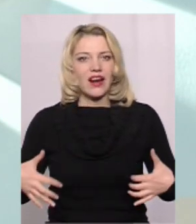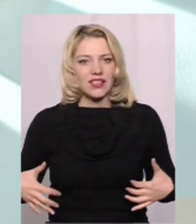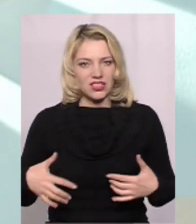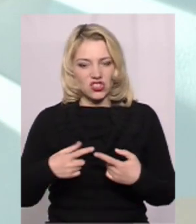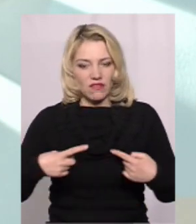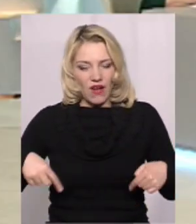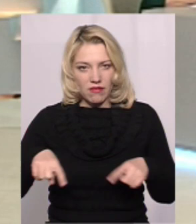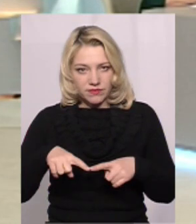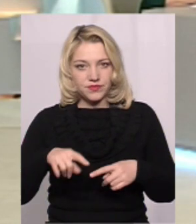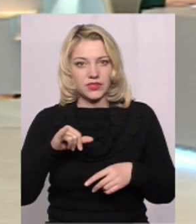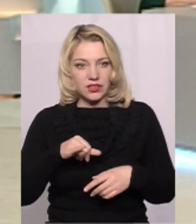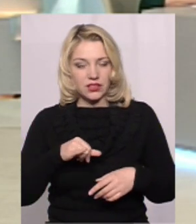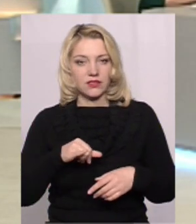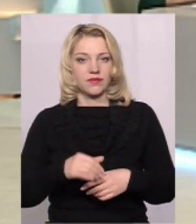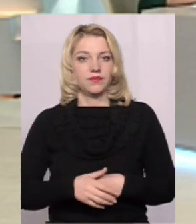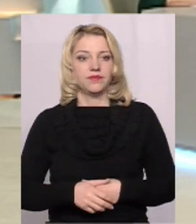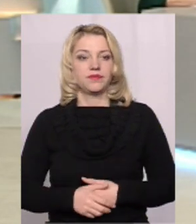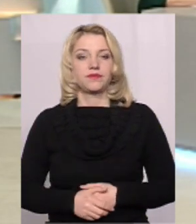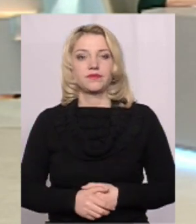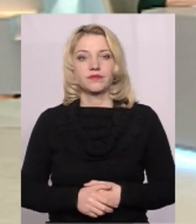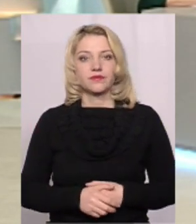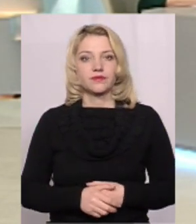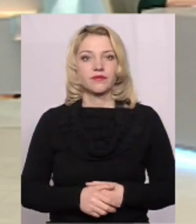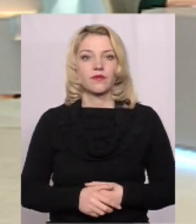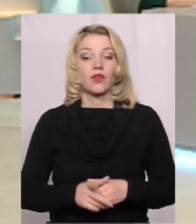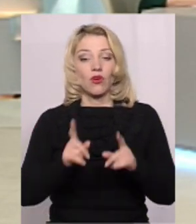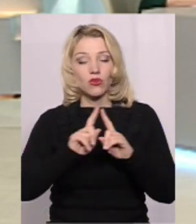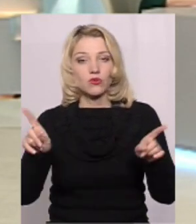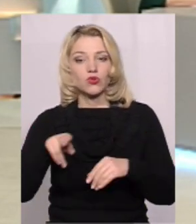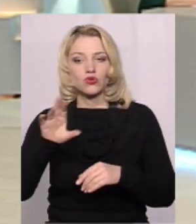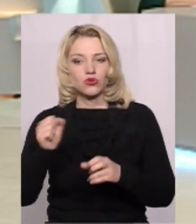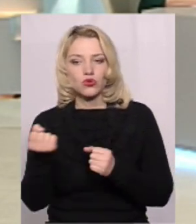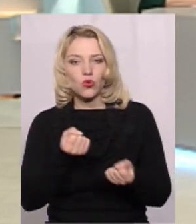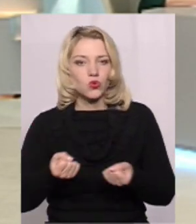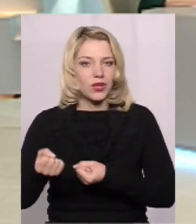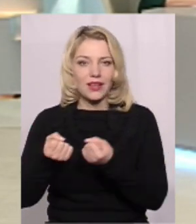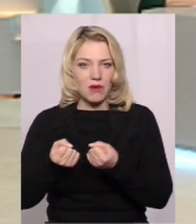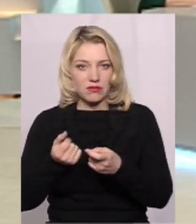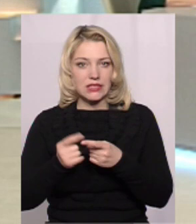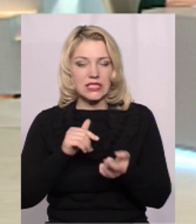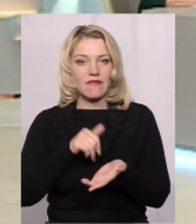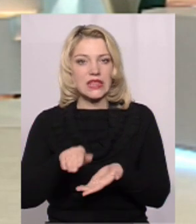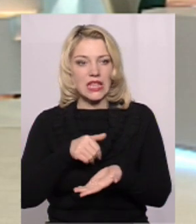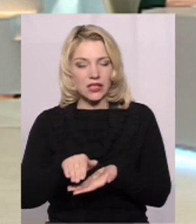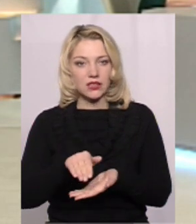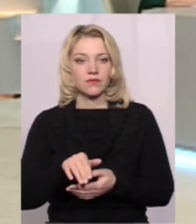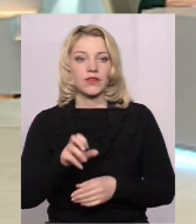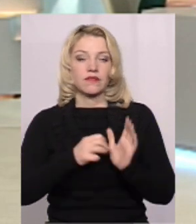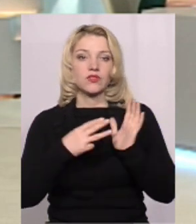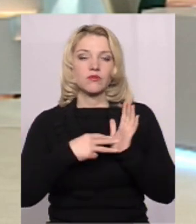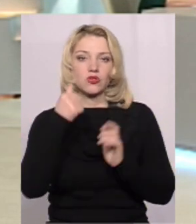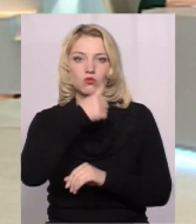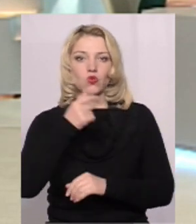І, скажімо так, особливості щодо утримання свиней В 2018